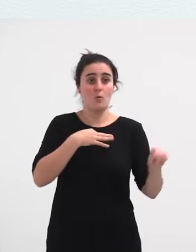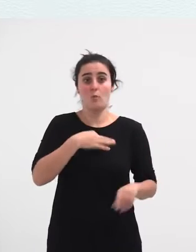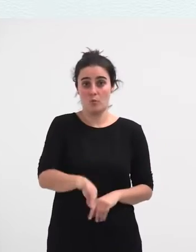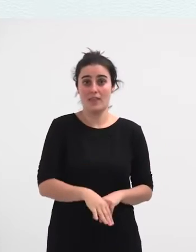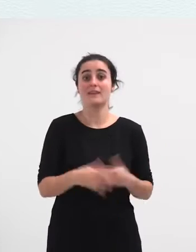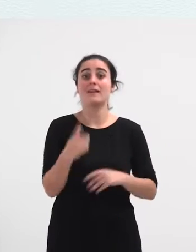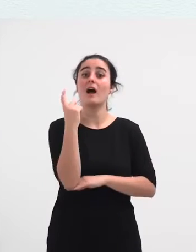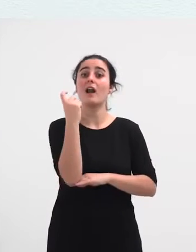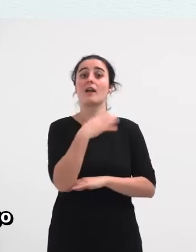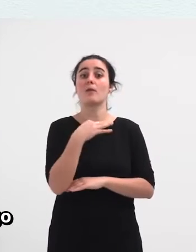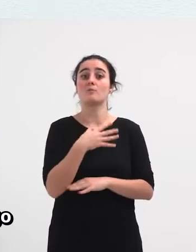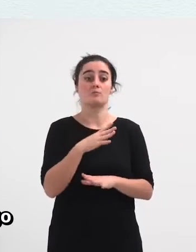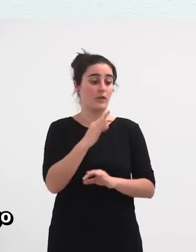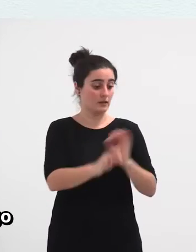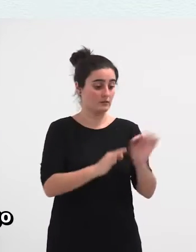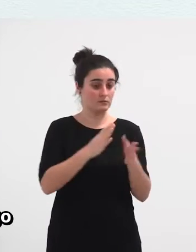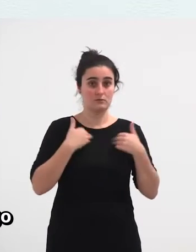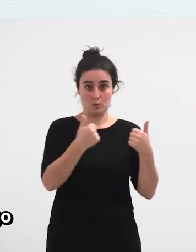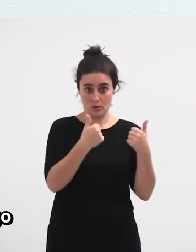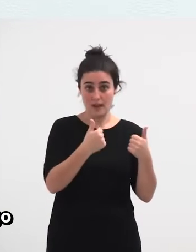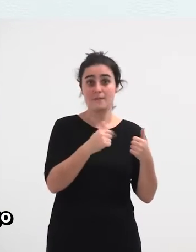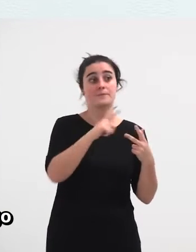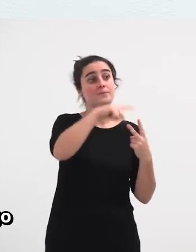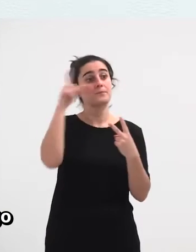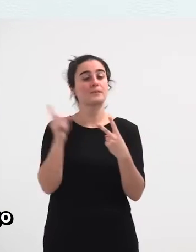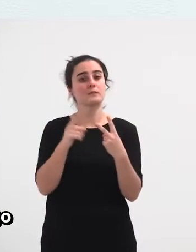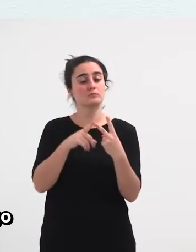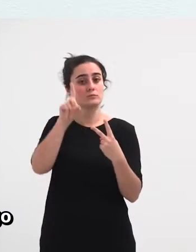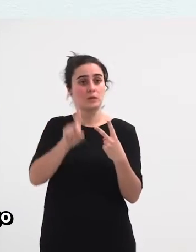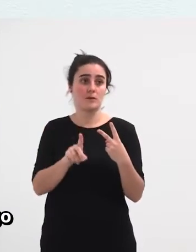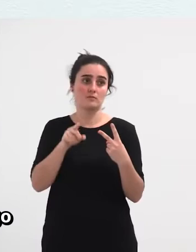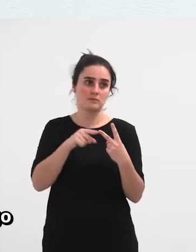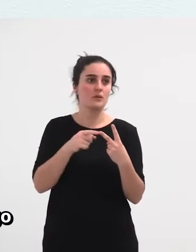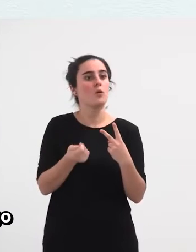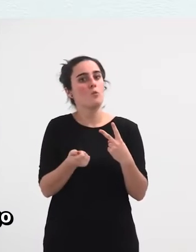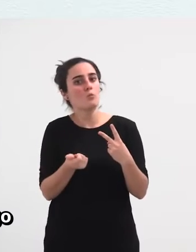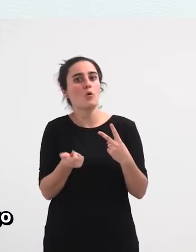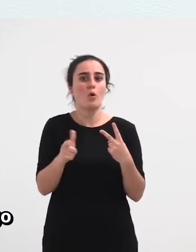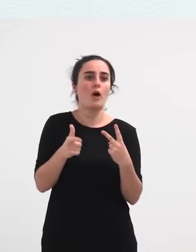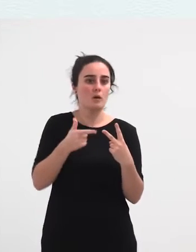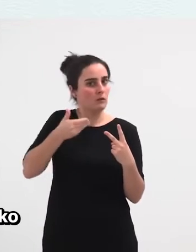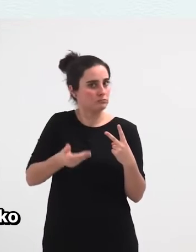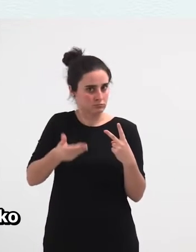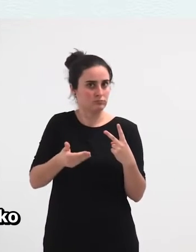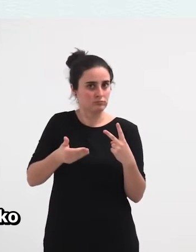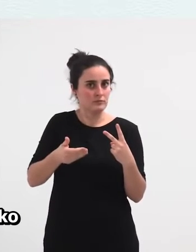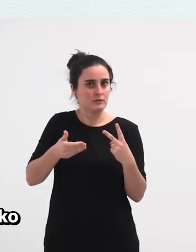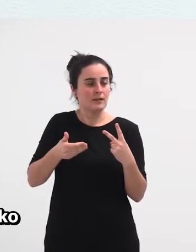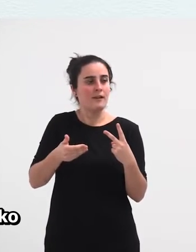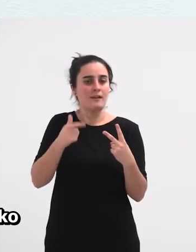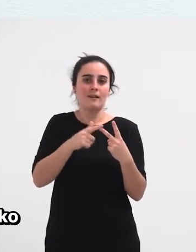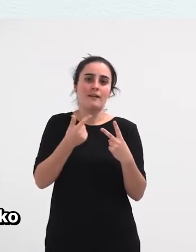bezala antolatzeko. Eta beste alde batetik eta hemen dago pixka bat la madre del kordero, ez